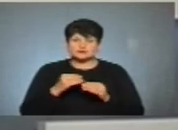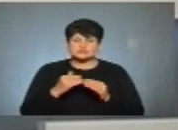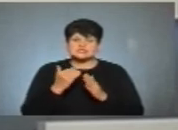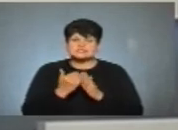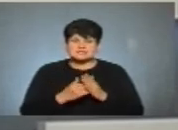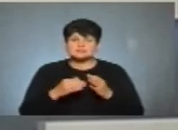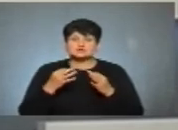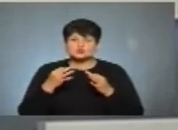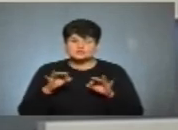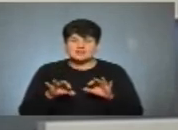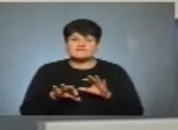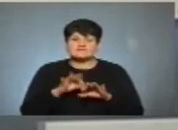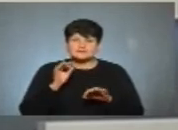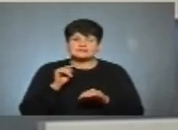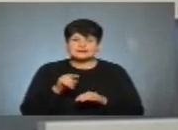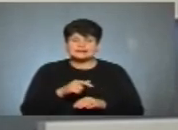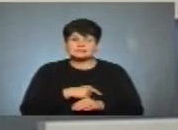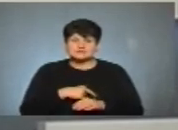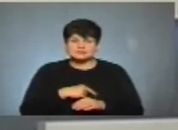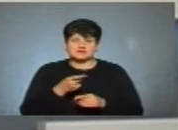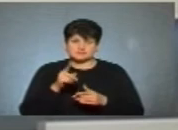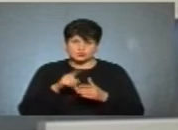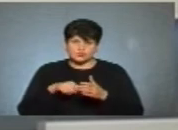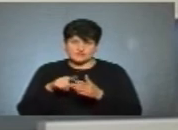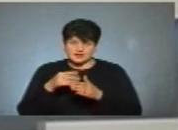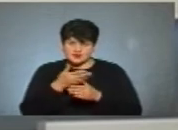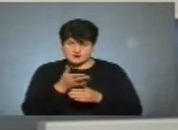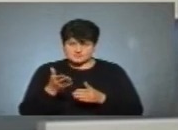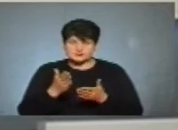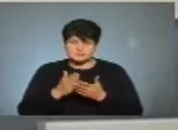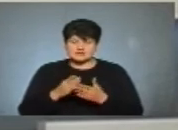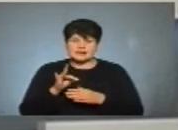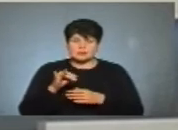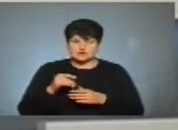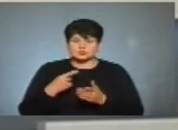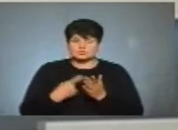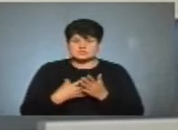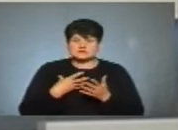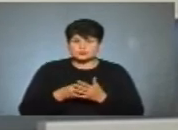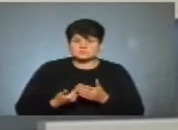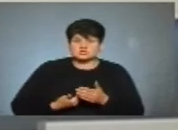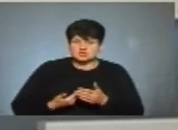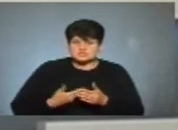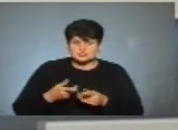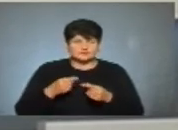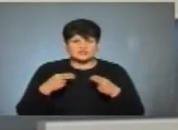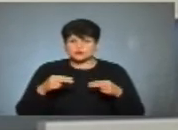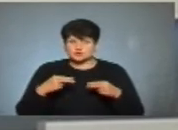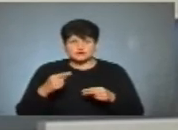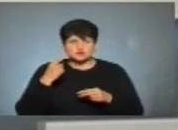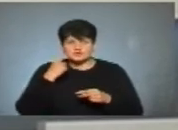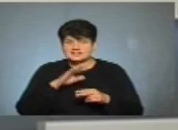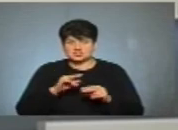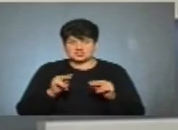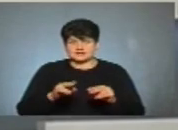нам дозволяє вибрати саме тих депутатів, яким ви дійсно довіряєте, які мають репутацію, які довели своїм життям, що вони не торгують ні совістю, ні